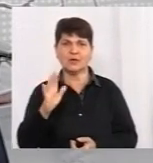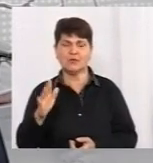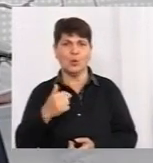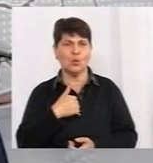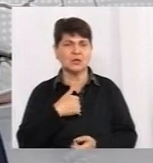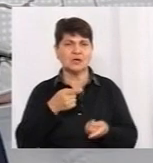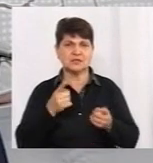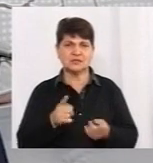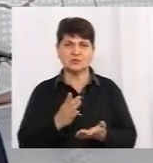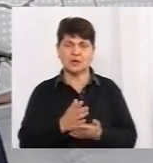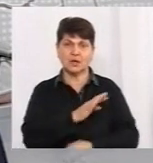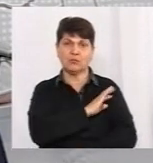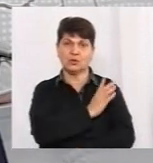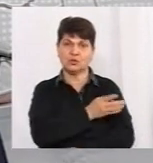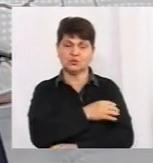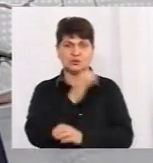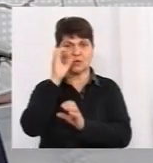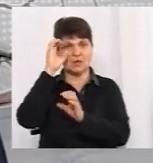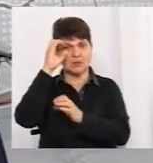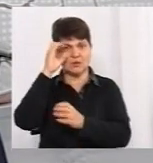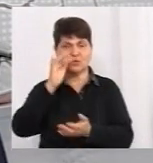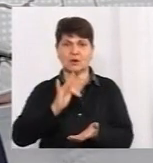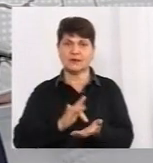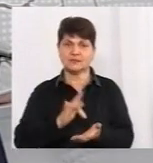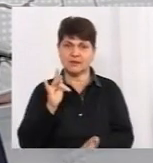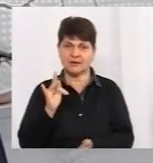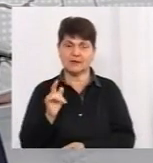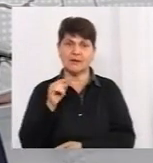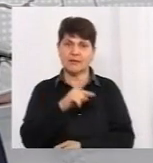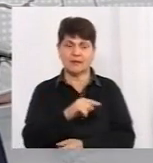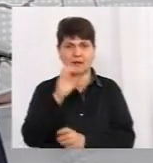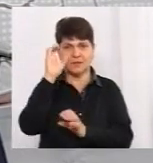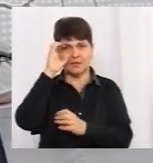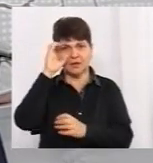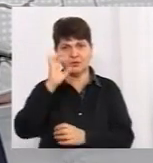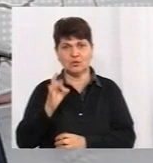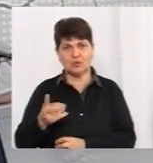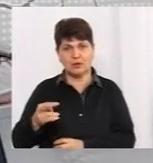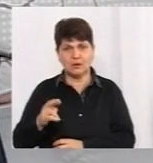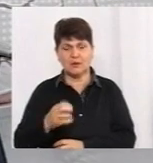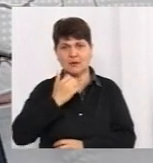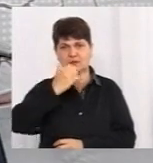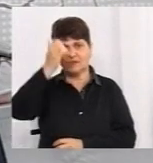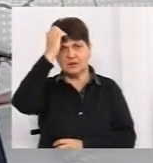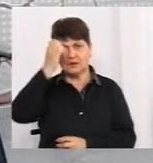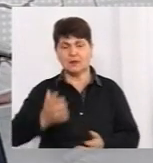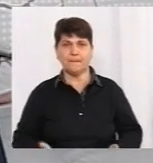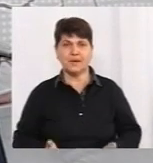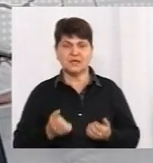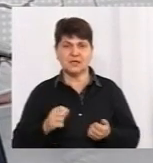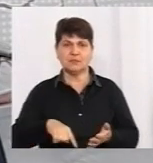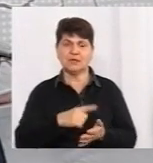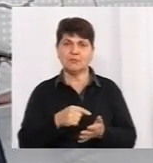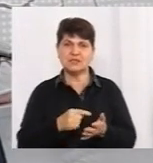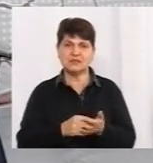лабораторний центр, там лабораторія. Завдяки підтримки міських